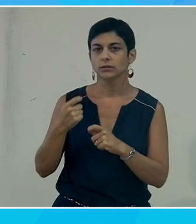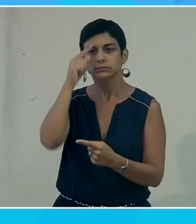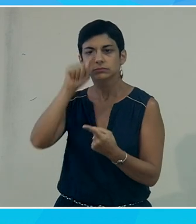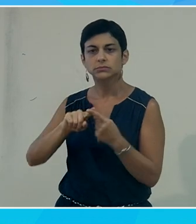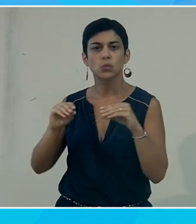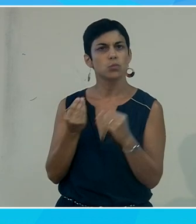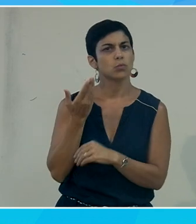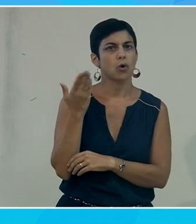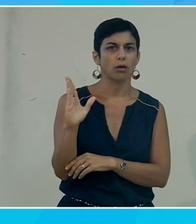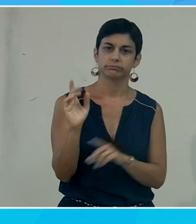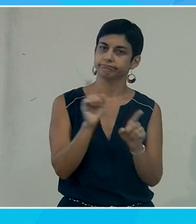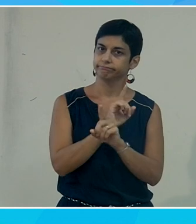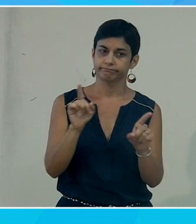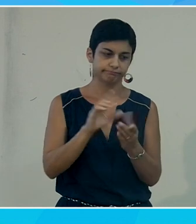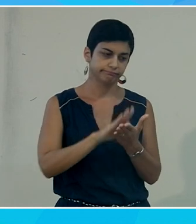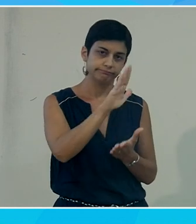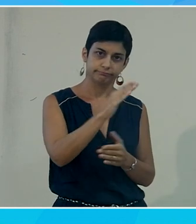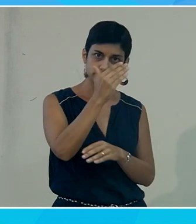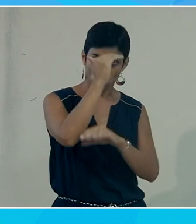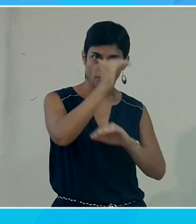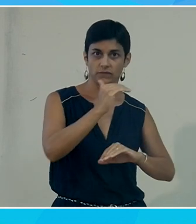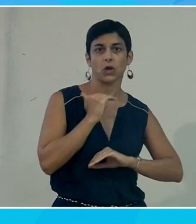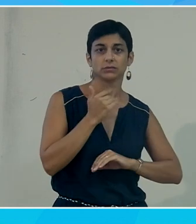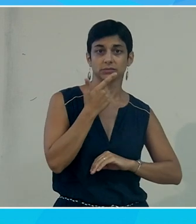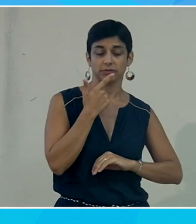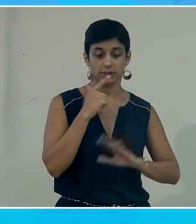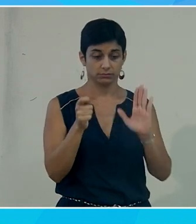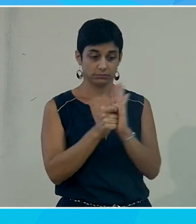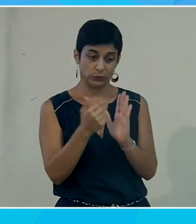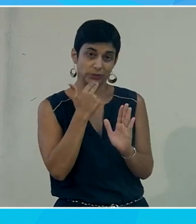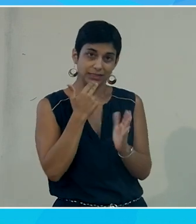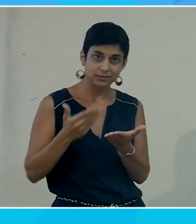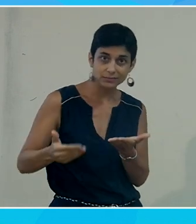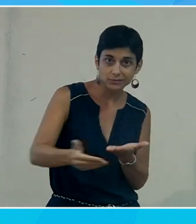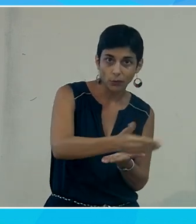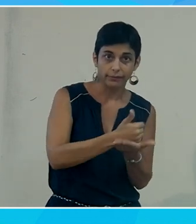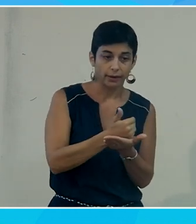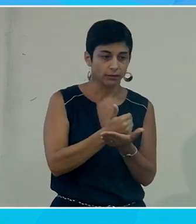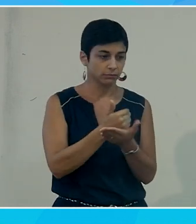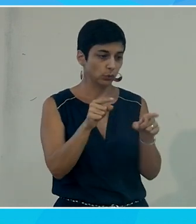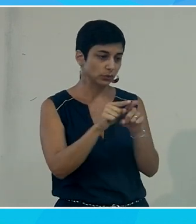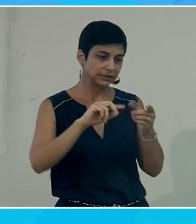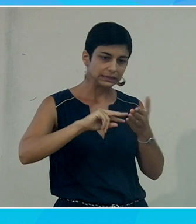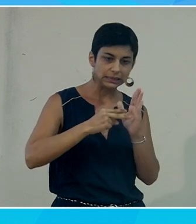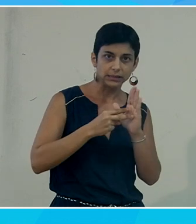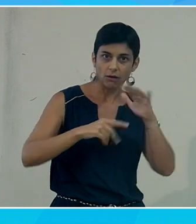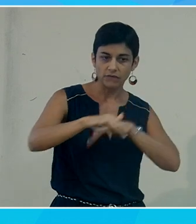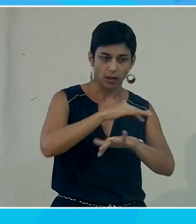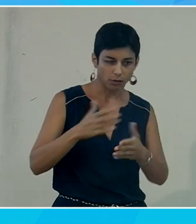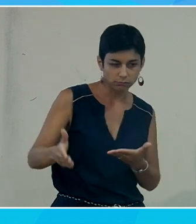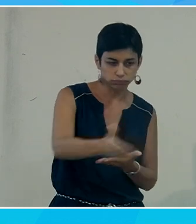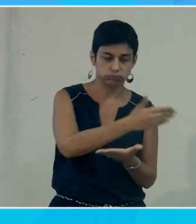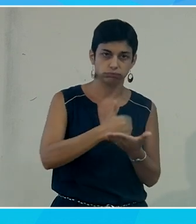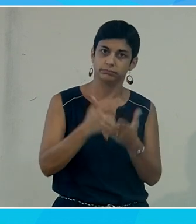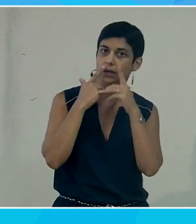autres, on va dire. Donc, c'est vraiment s'assurer que chaque fois qu'on utilise nos environnements techniques, on tienne compte et on fasse